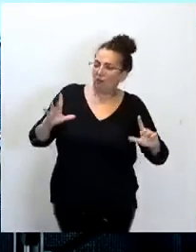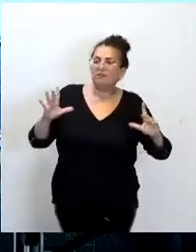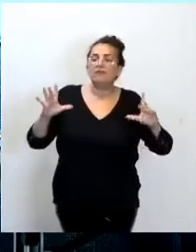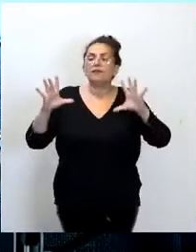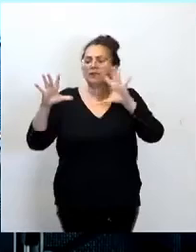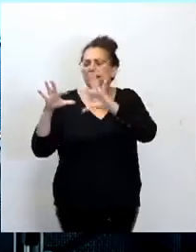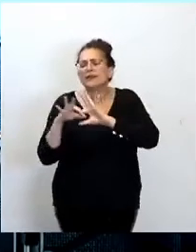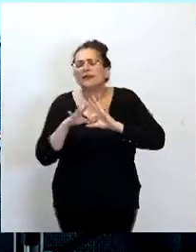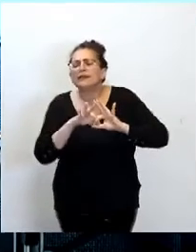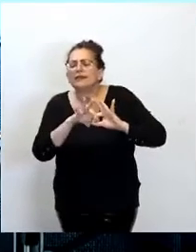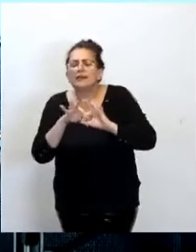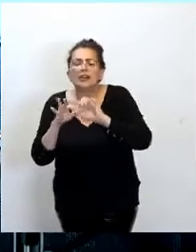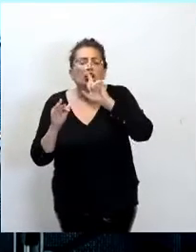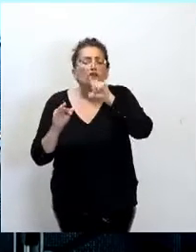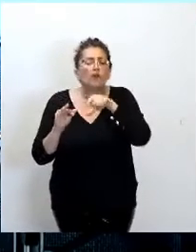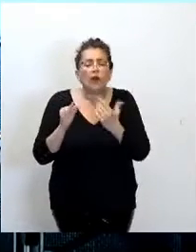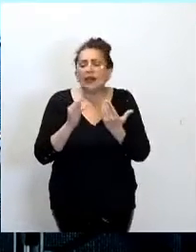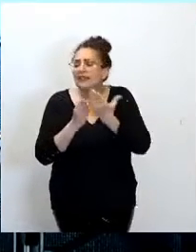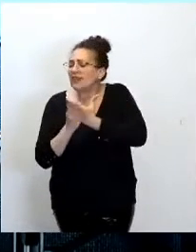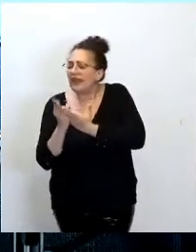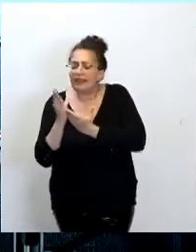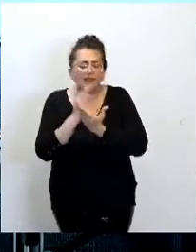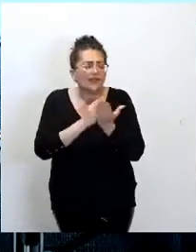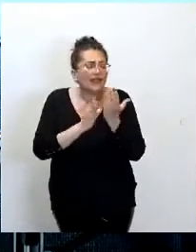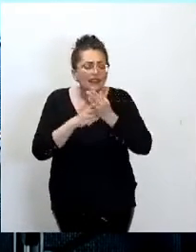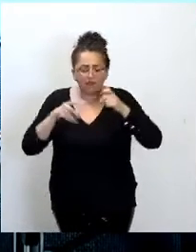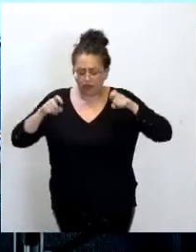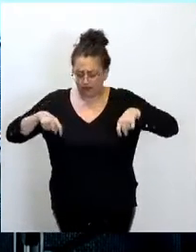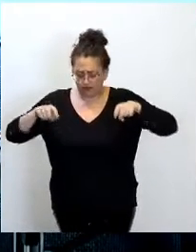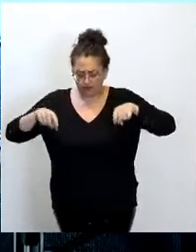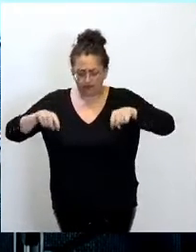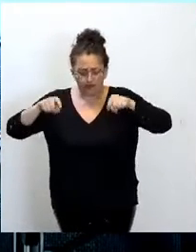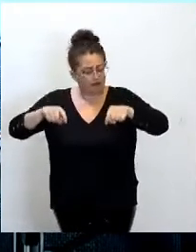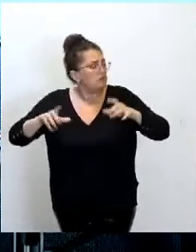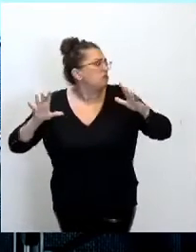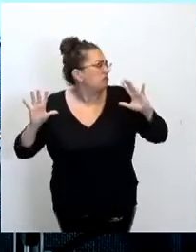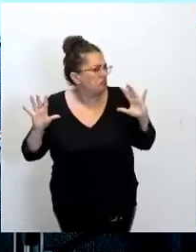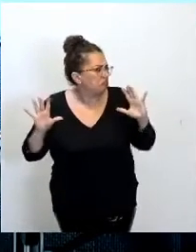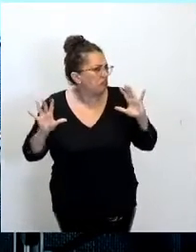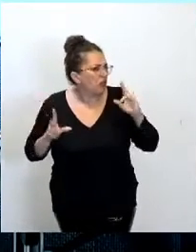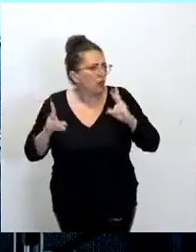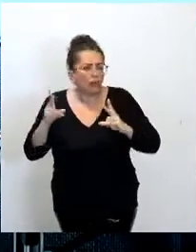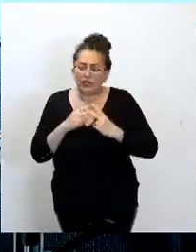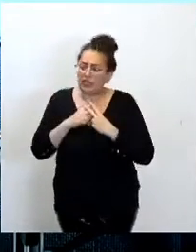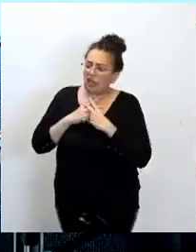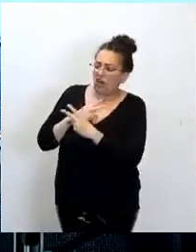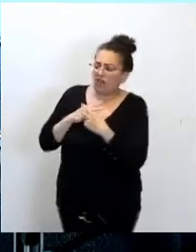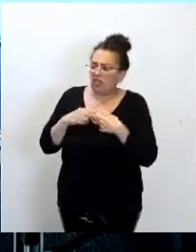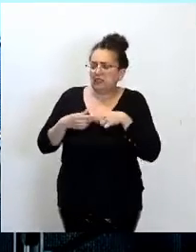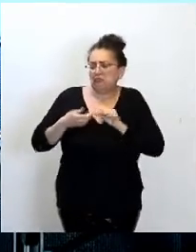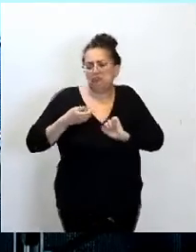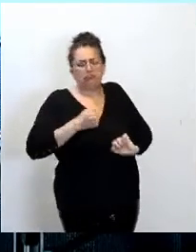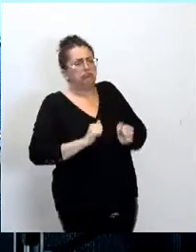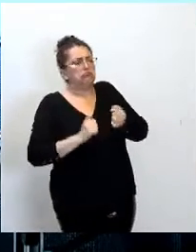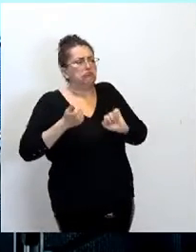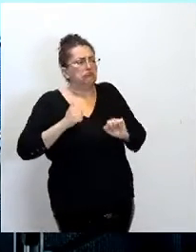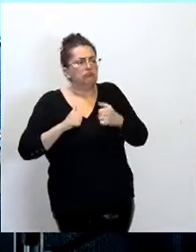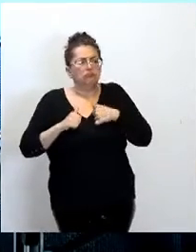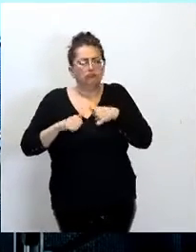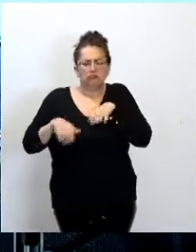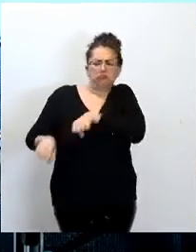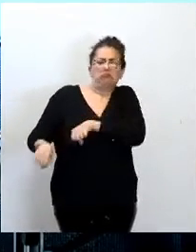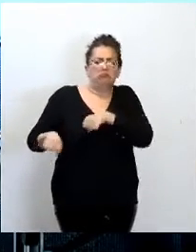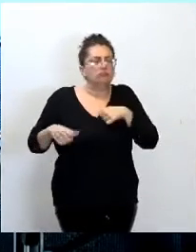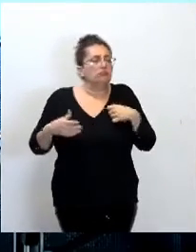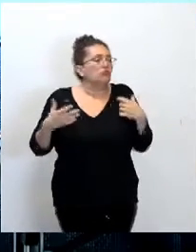nécessaires dans ce type de démarche rencontrent probablement quelques résistances au sein de votre équipe municipale.